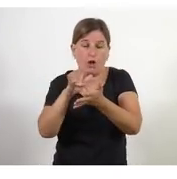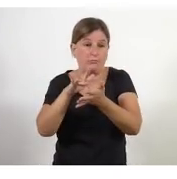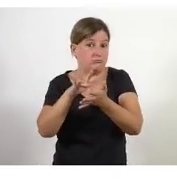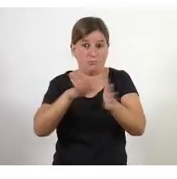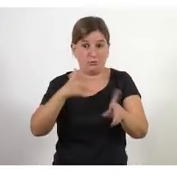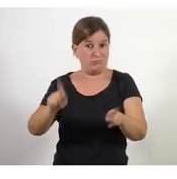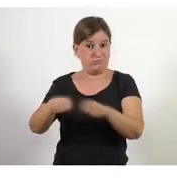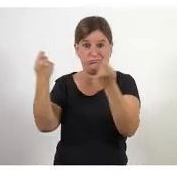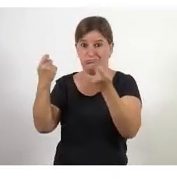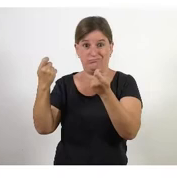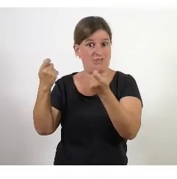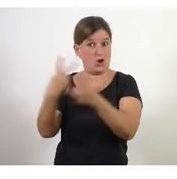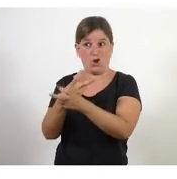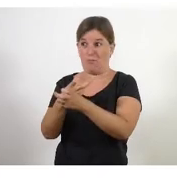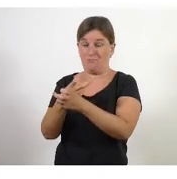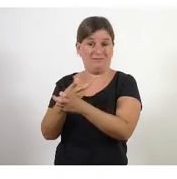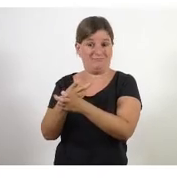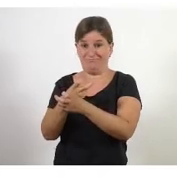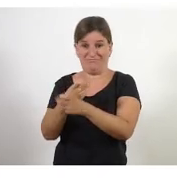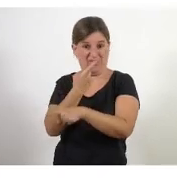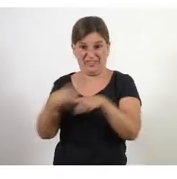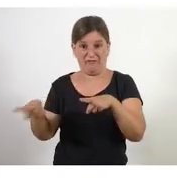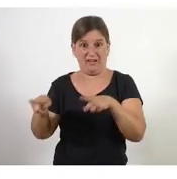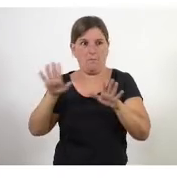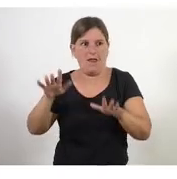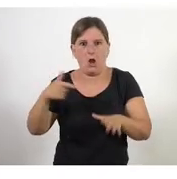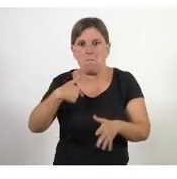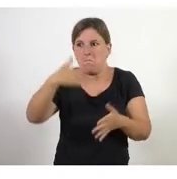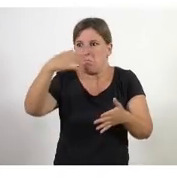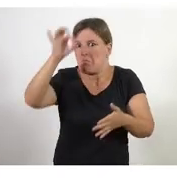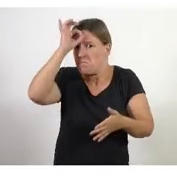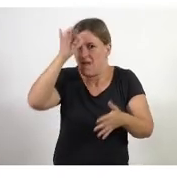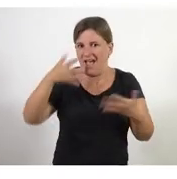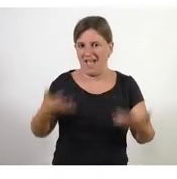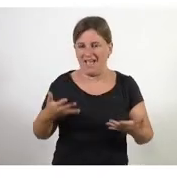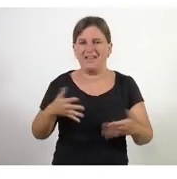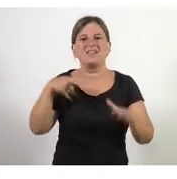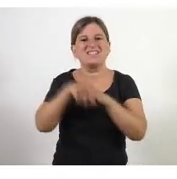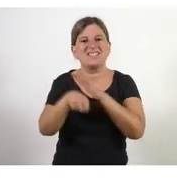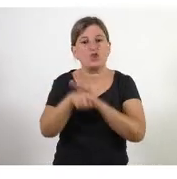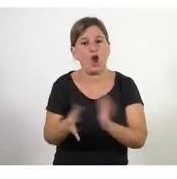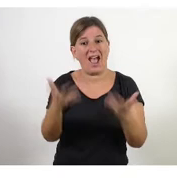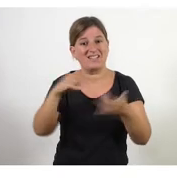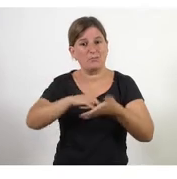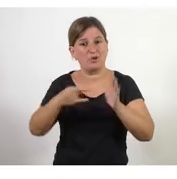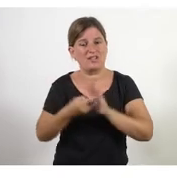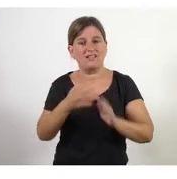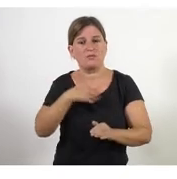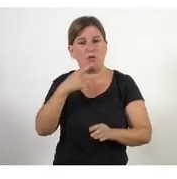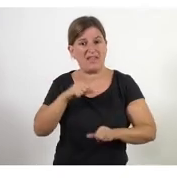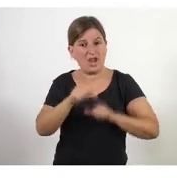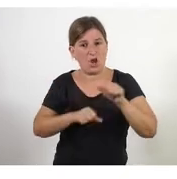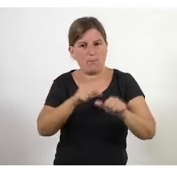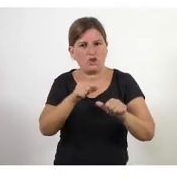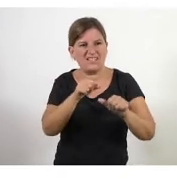al novembre no faràs però no ho saps en què es basa la gestió àgil de projectes ja no es basa en uns procediments